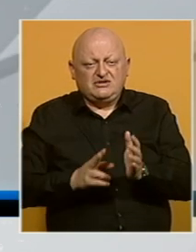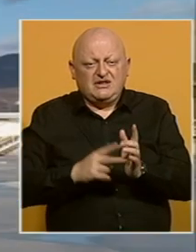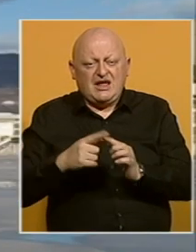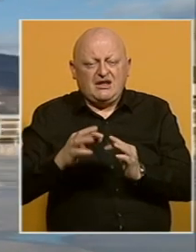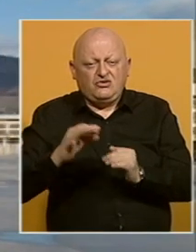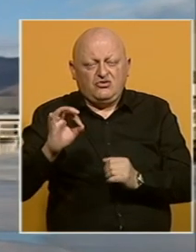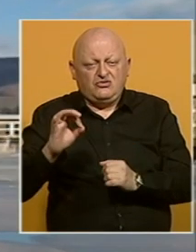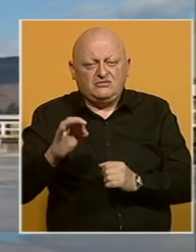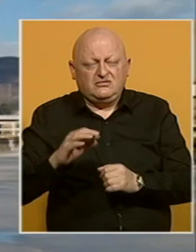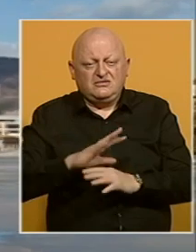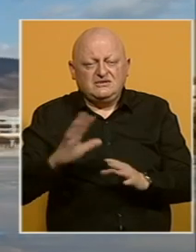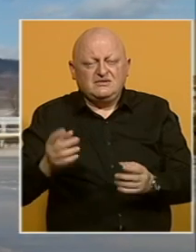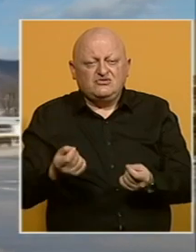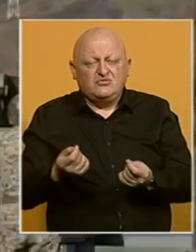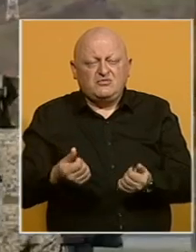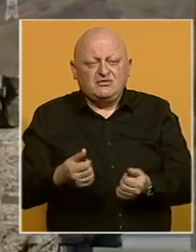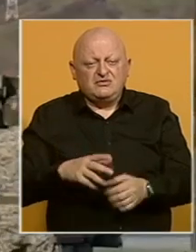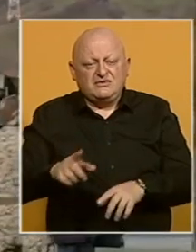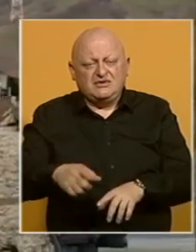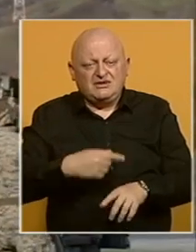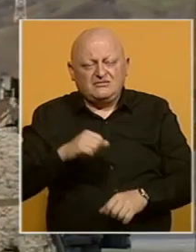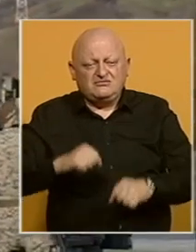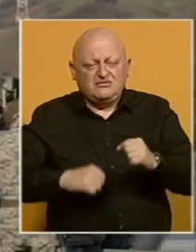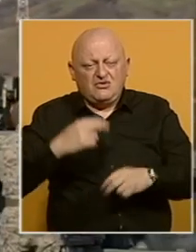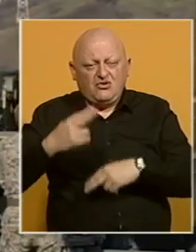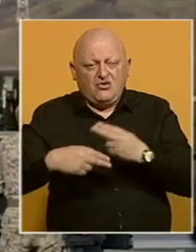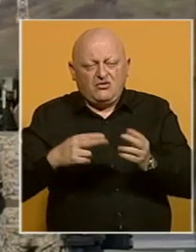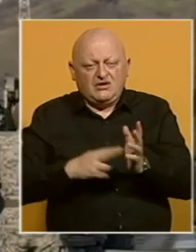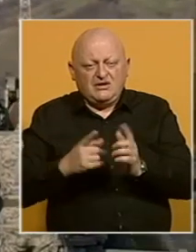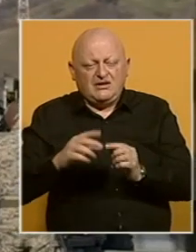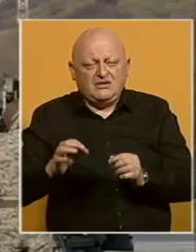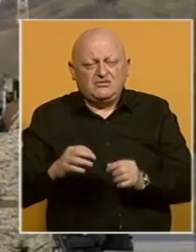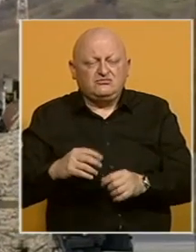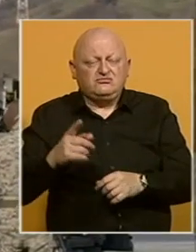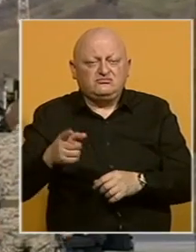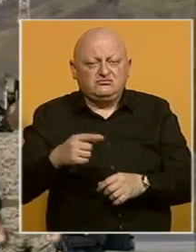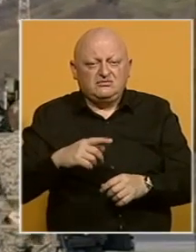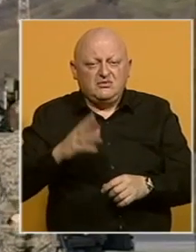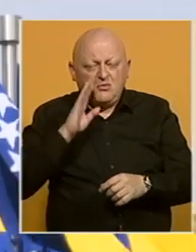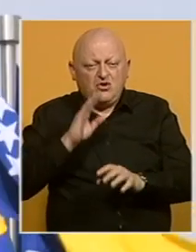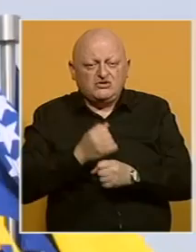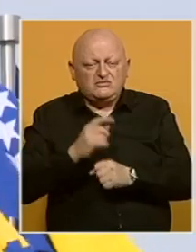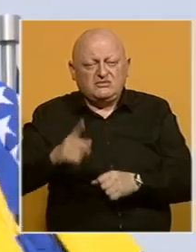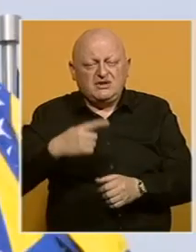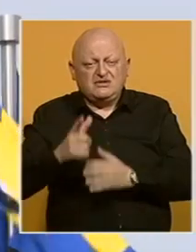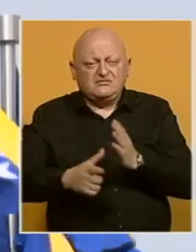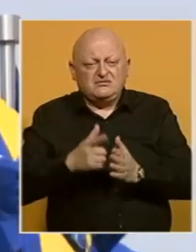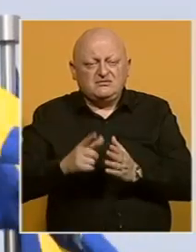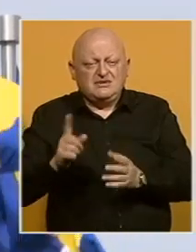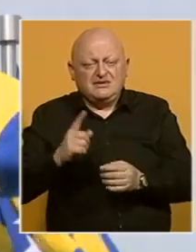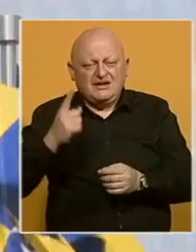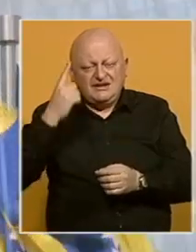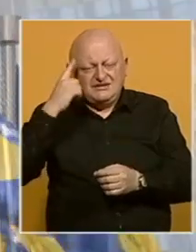u NATO. Sve su prilike da će nastavak funkcioniranja Komisije za NATO integracijonni proces Bosne i Hercegovine i u narednom periodu biti